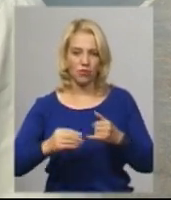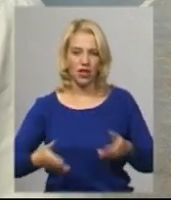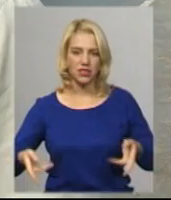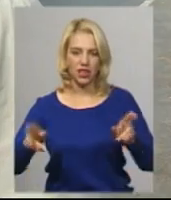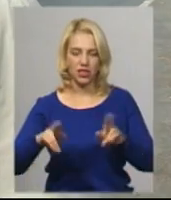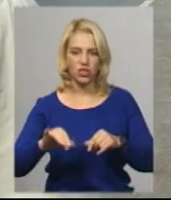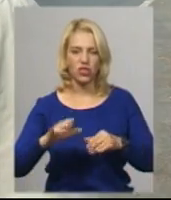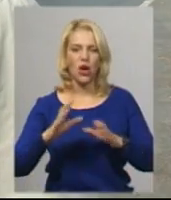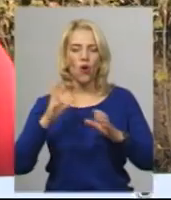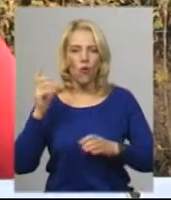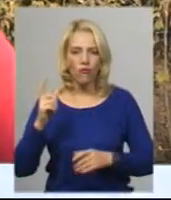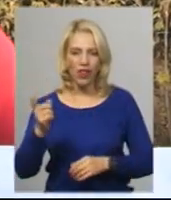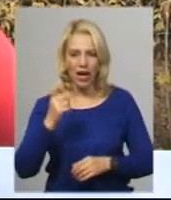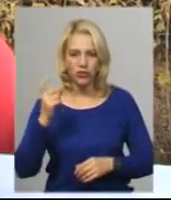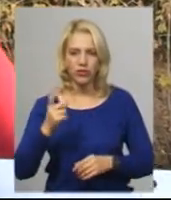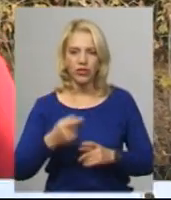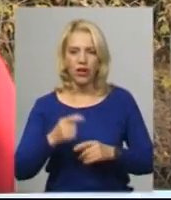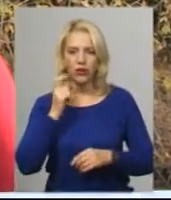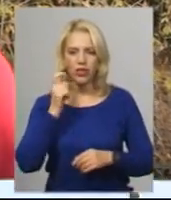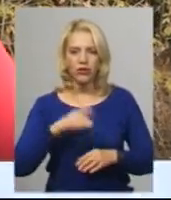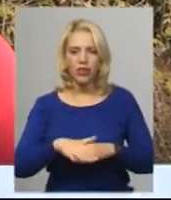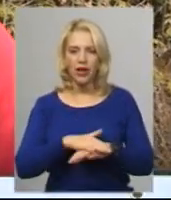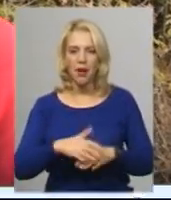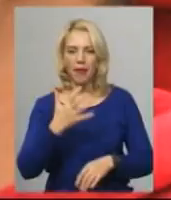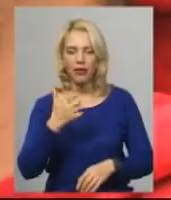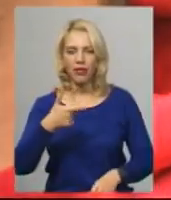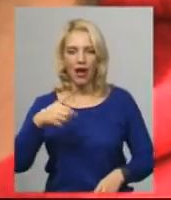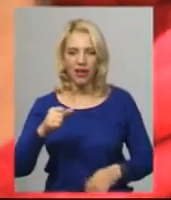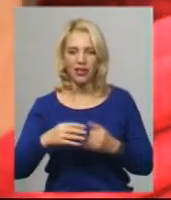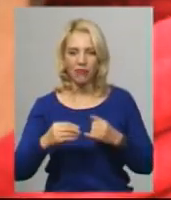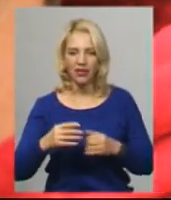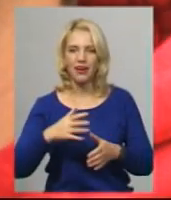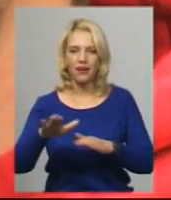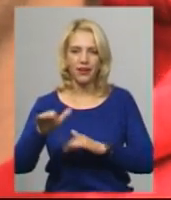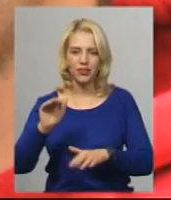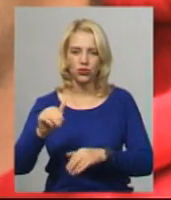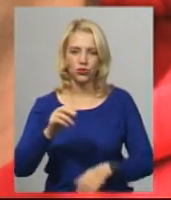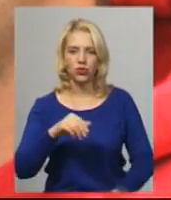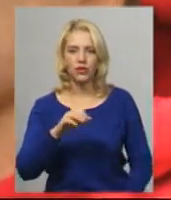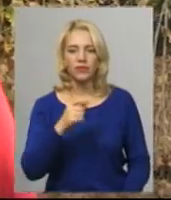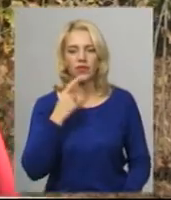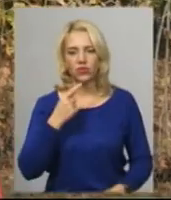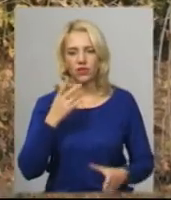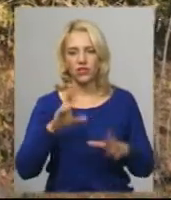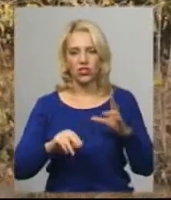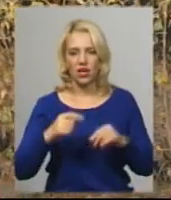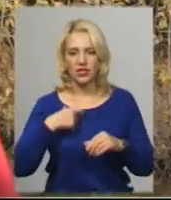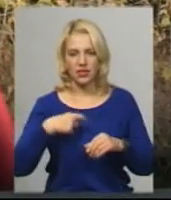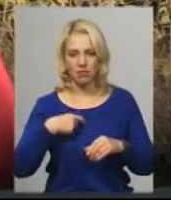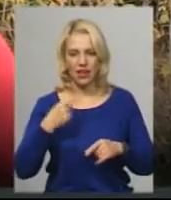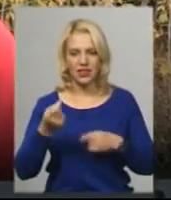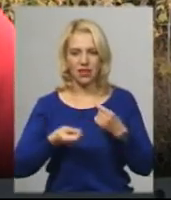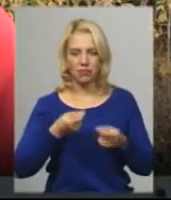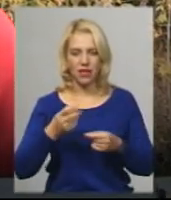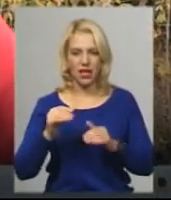народу. Так, як це по Конституції. 500 гектарів землі орендує Богдан Андрушка. Чоловік каже, вважає себе дрібним аграрієм. Перший пункт – це,